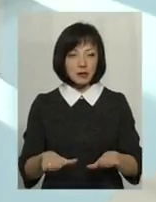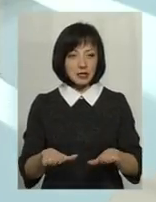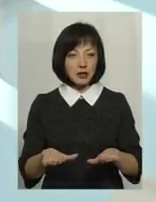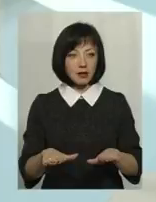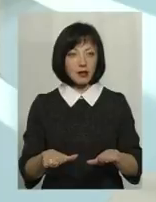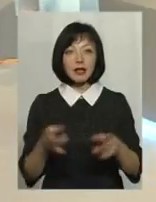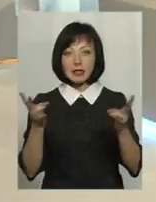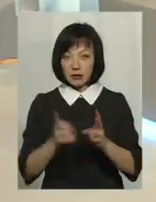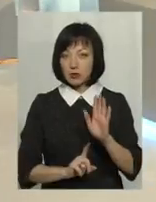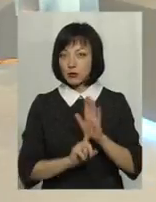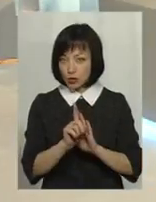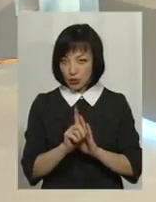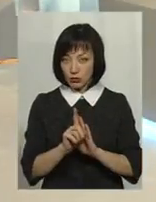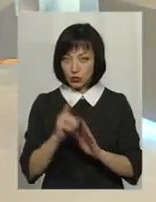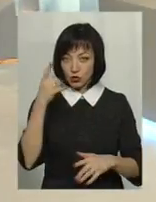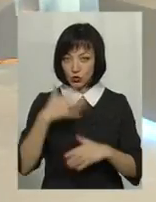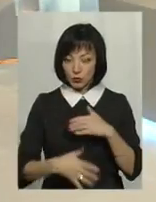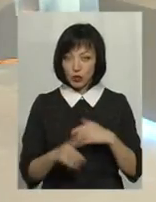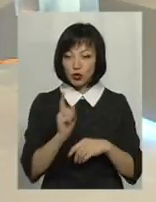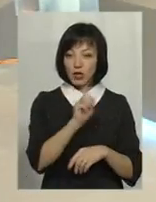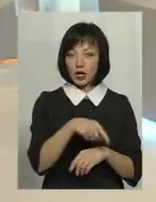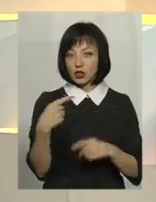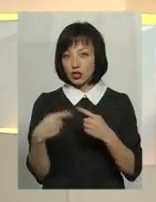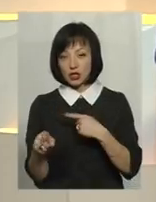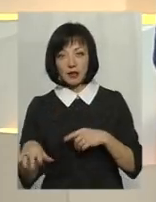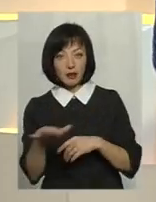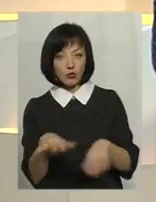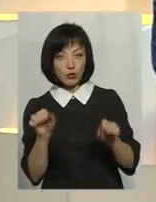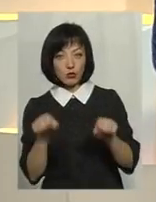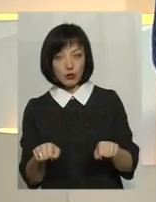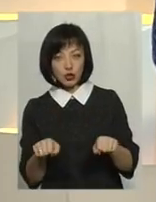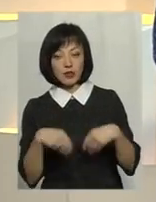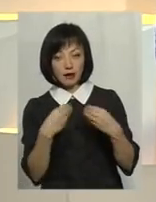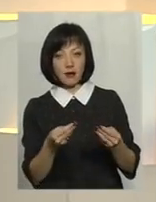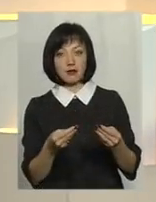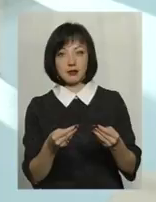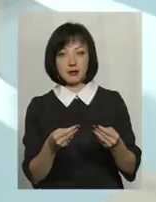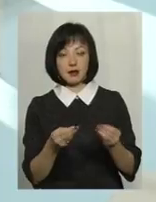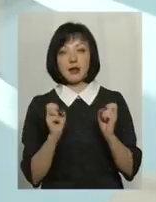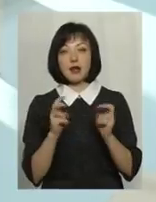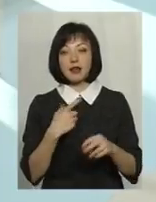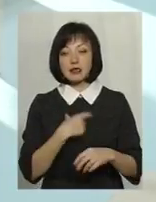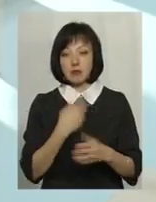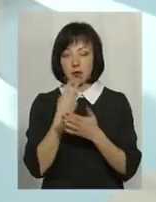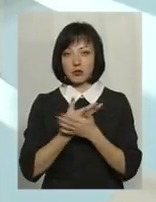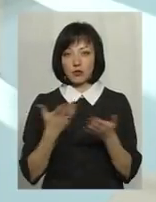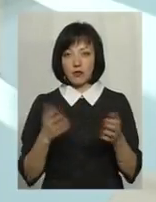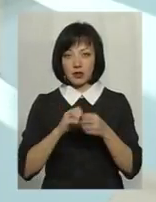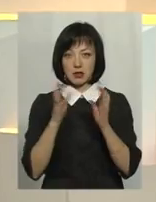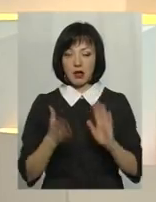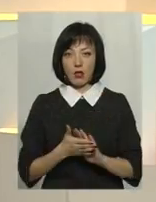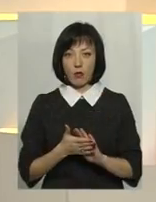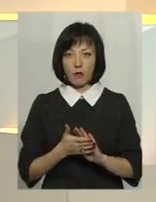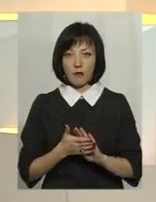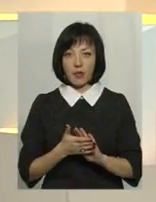вести Але треба спочатку, мабуть, зрозуміти, що та чи інша територія може дати, як себе презентувати загалом